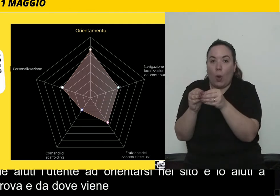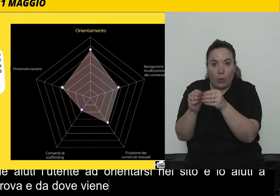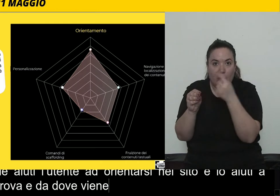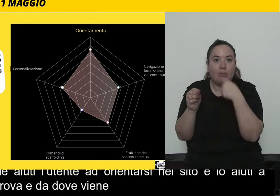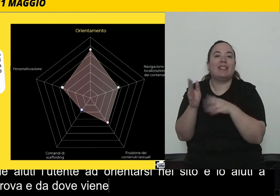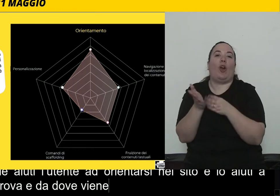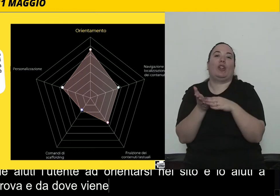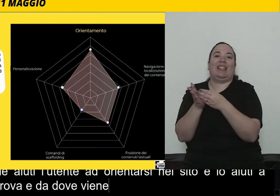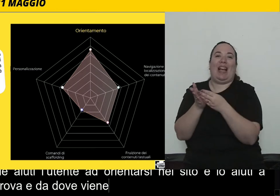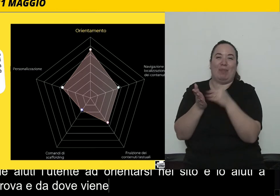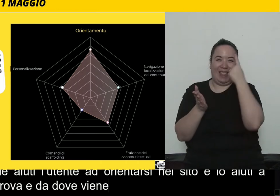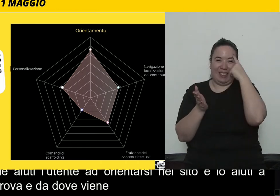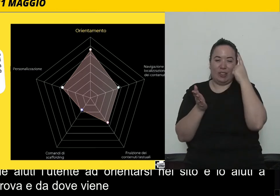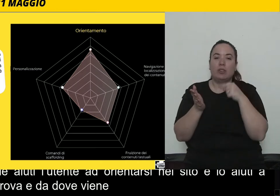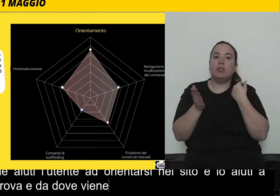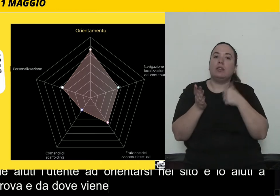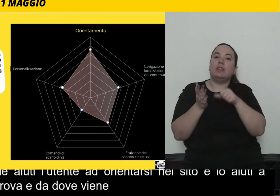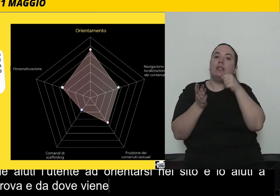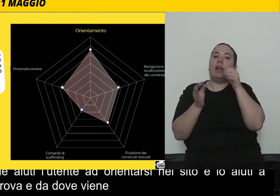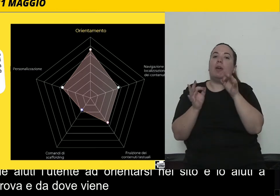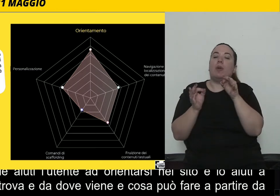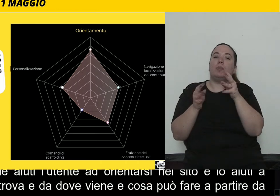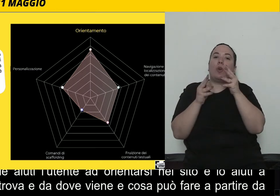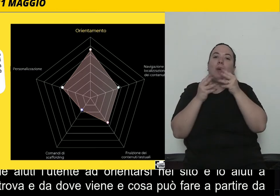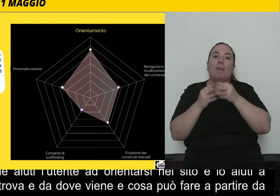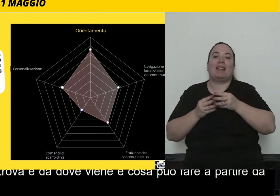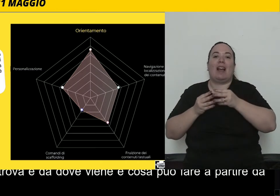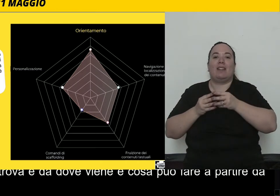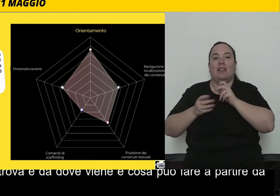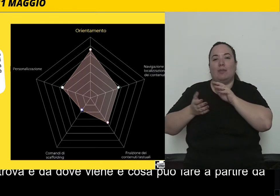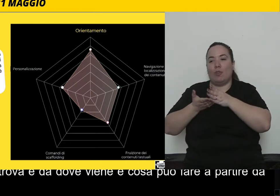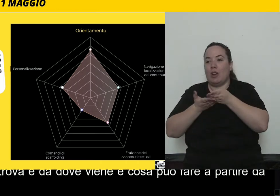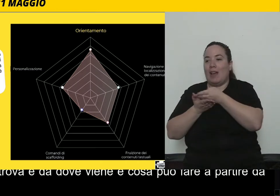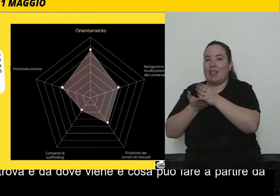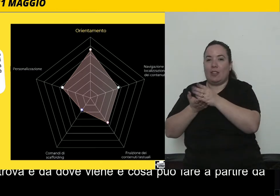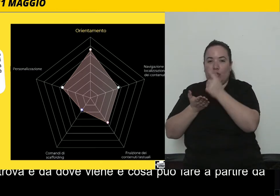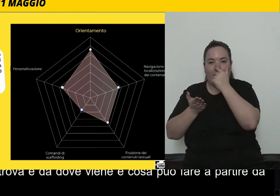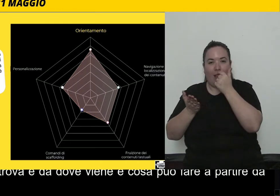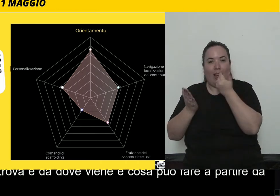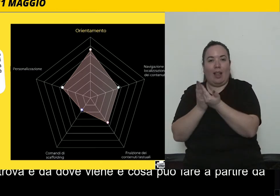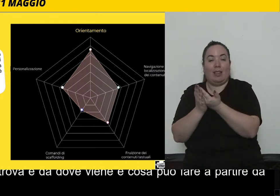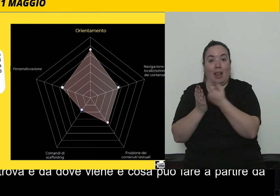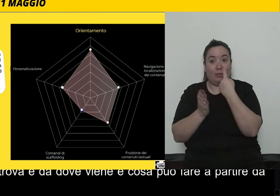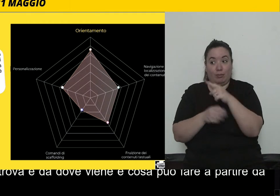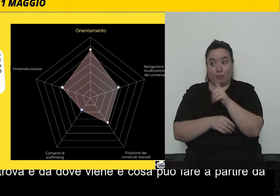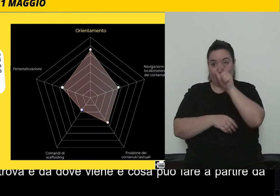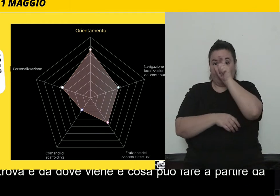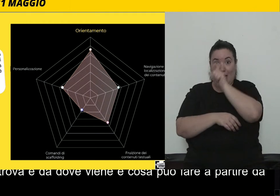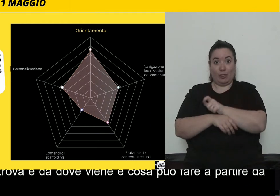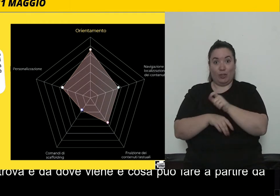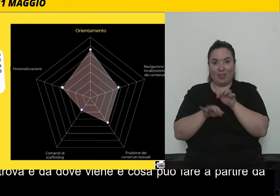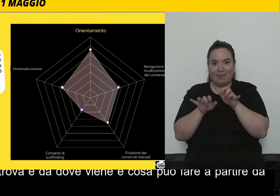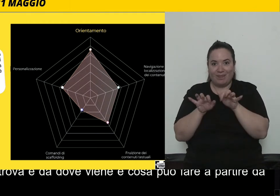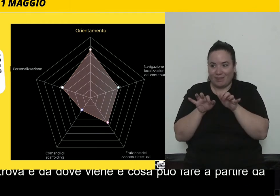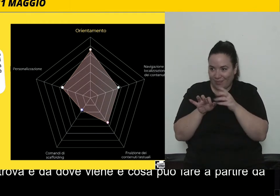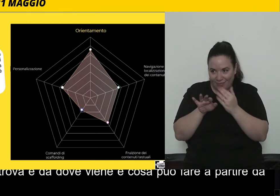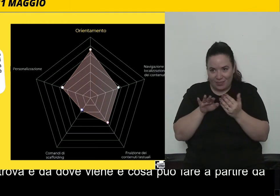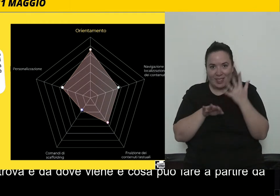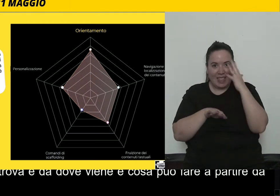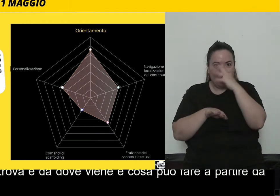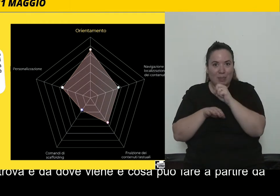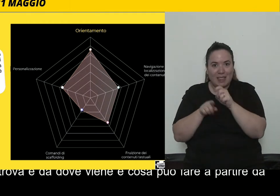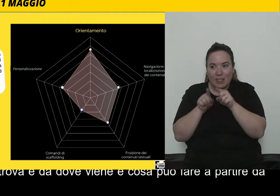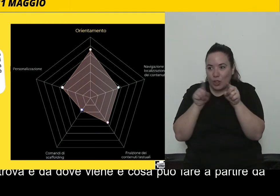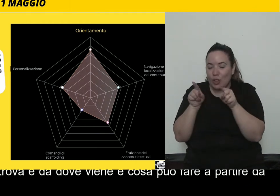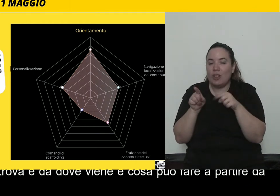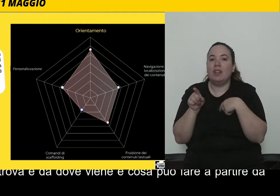Quindi ci devono essere dei meccanismi di navigazione, di localizzazione dei contenuti appropriati. Una volta che l'utente ha capito dove si trova e ha capito dove può andare, ci devono essere